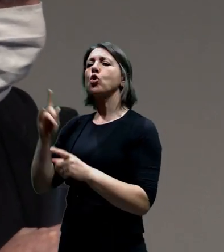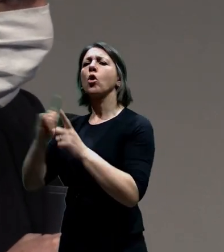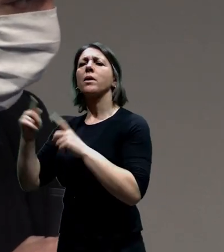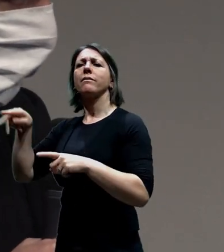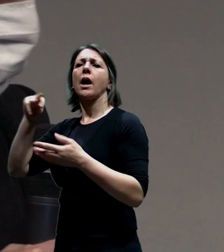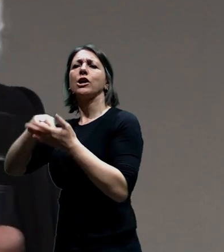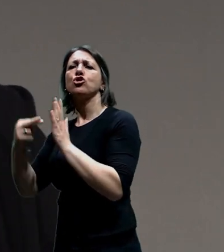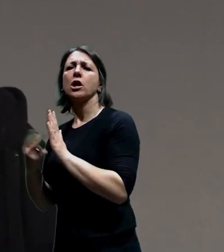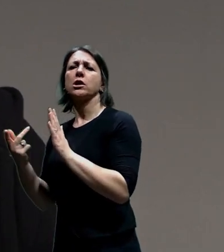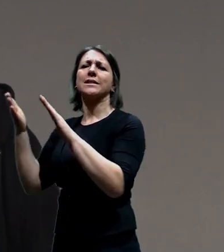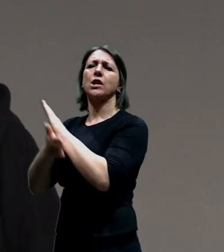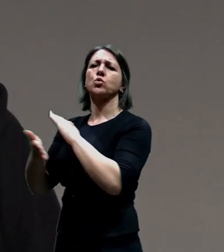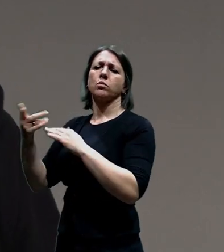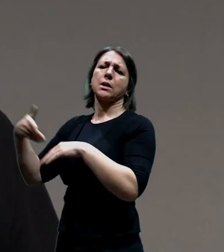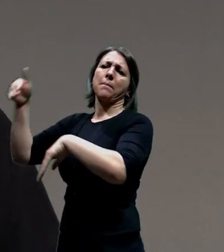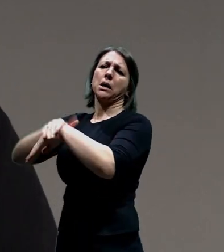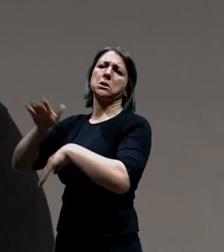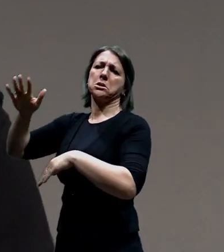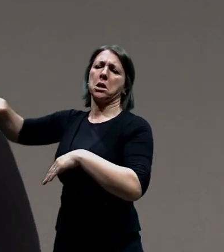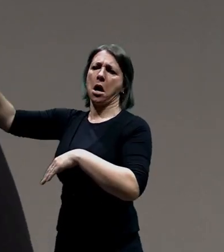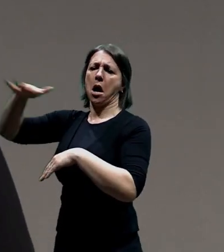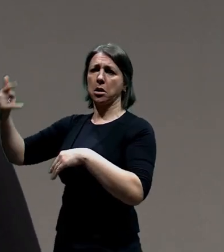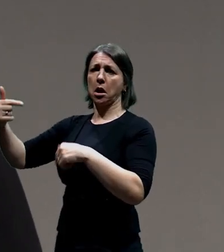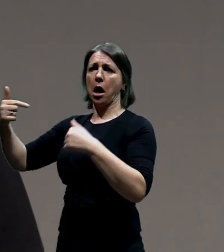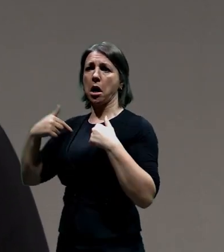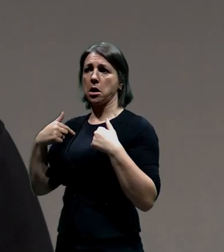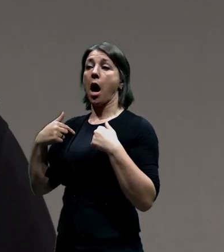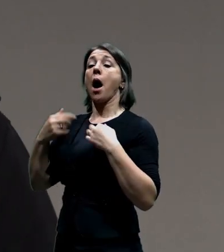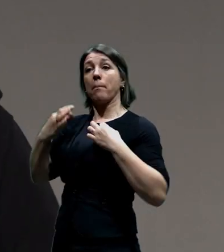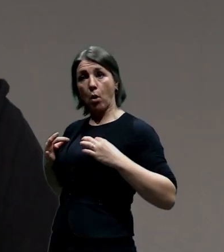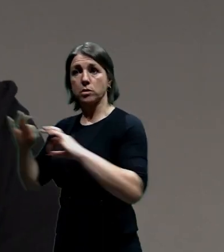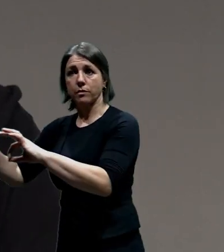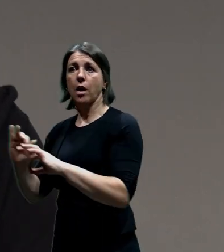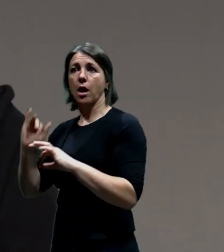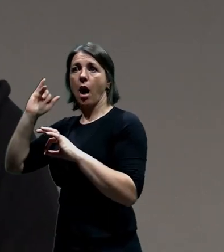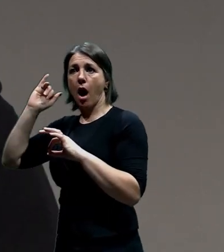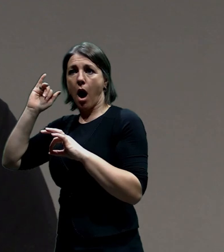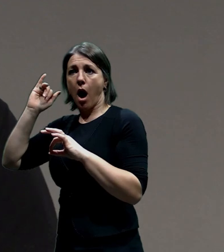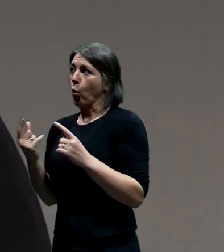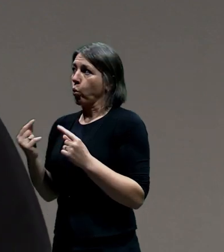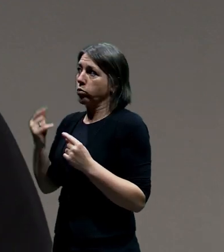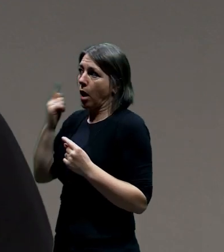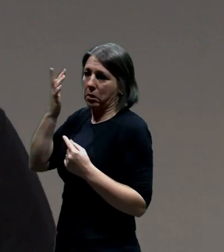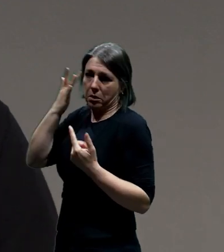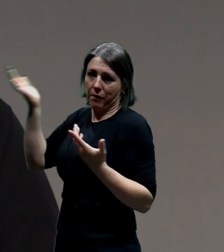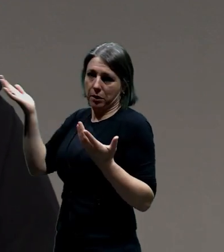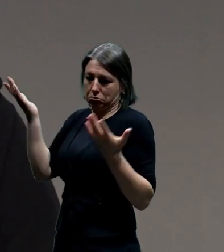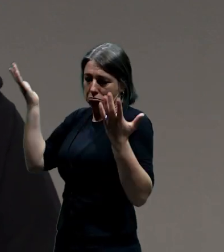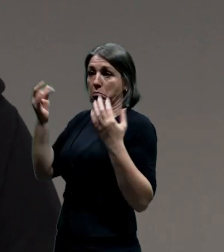města sami. Já jsem tam byl vlastně nějakým způsobem zázračně přizvanej. A teď jako třeba trošku jako